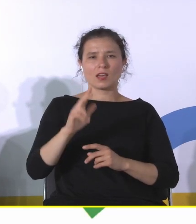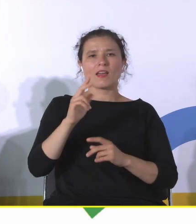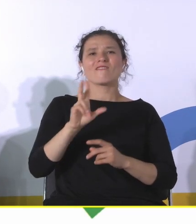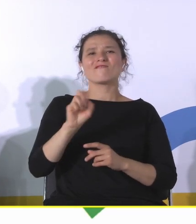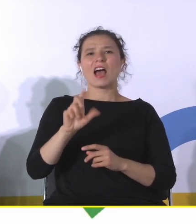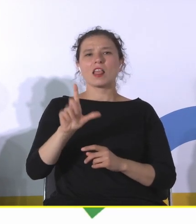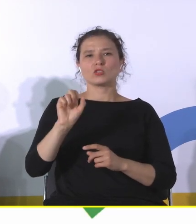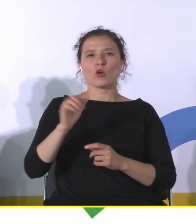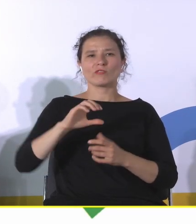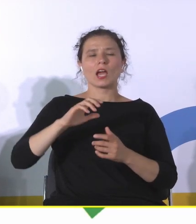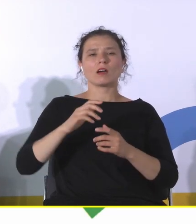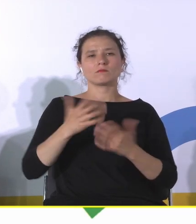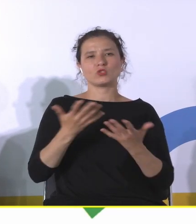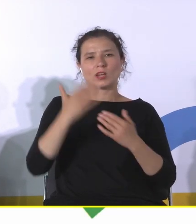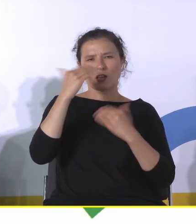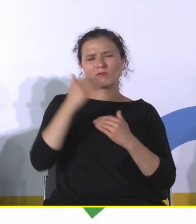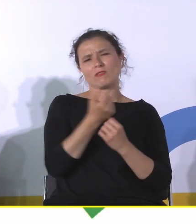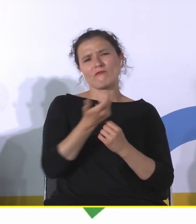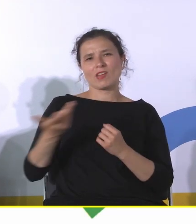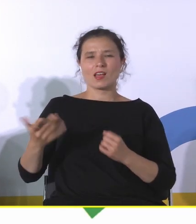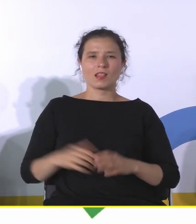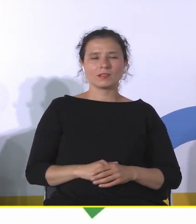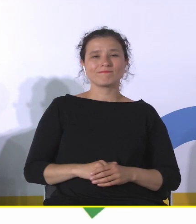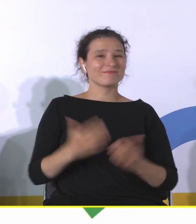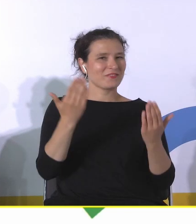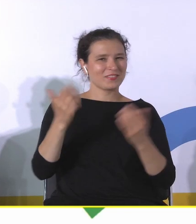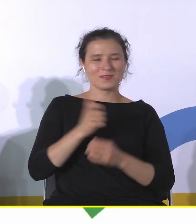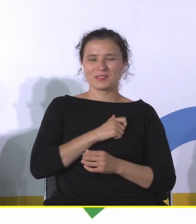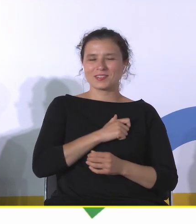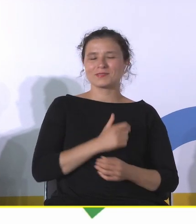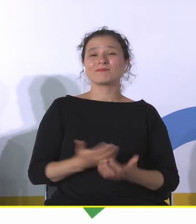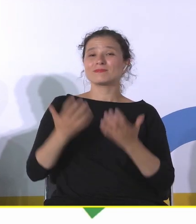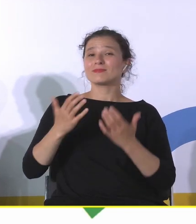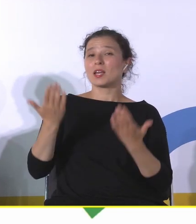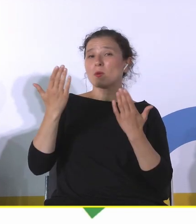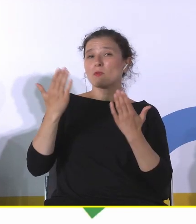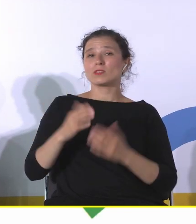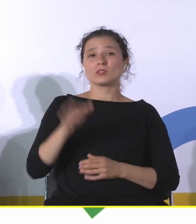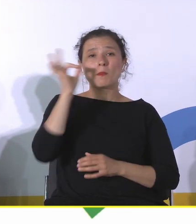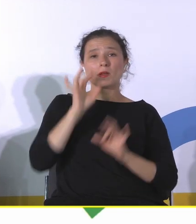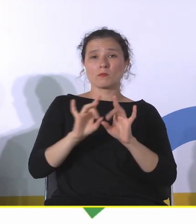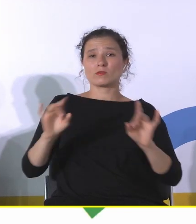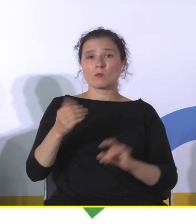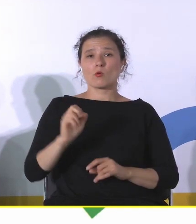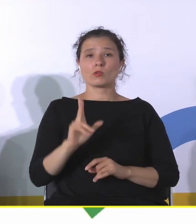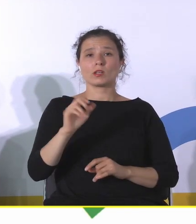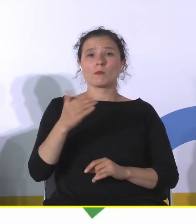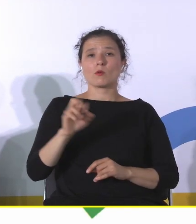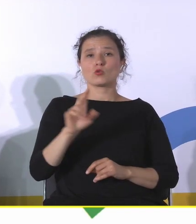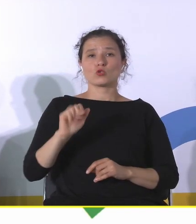innych. Także serdecznie witam. Chciałem przywitać Panią Profesor Monikę Morzyn-Kupisz.